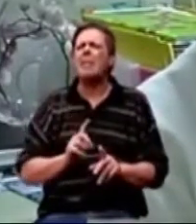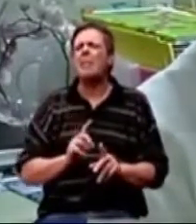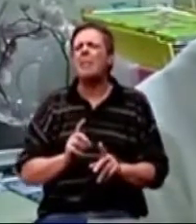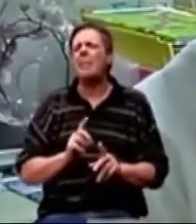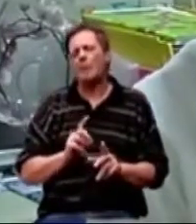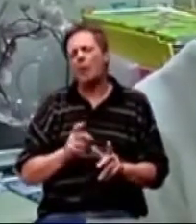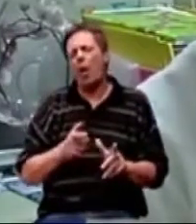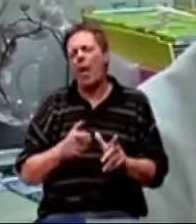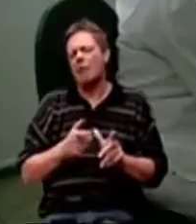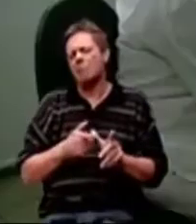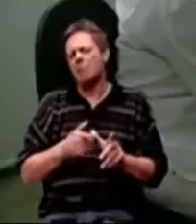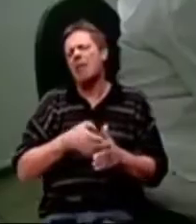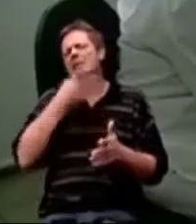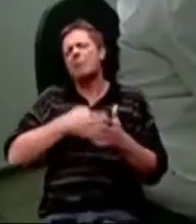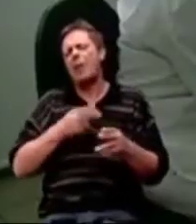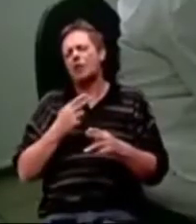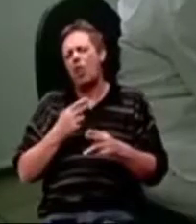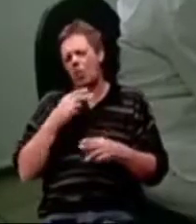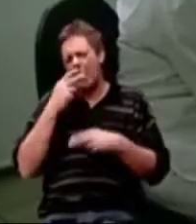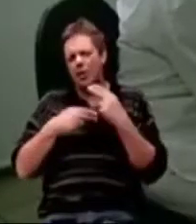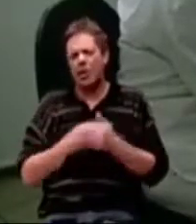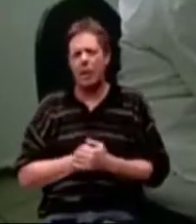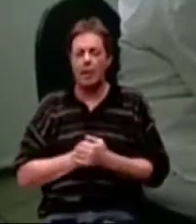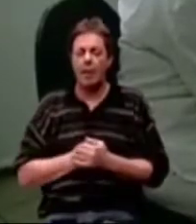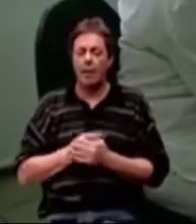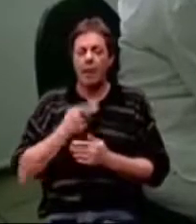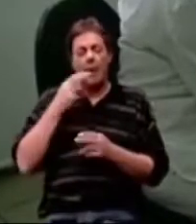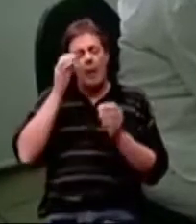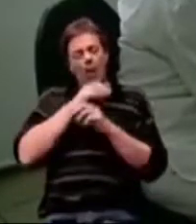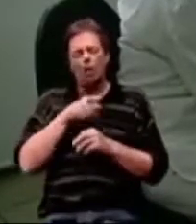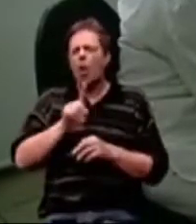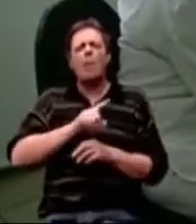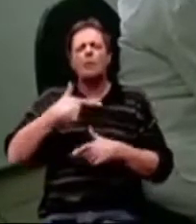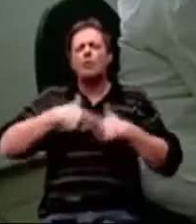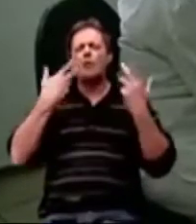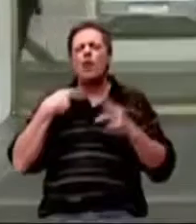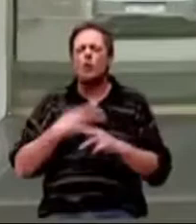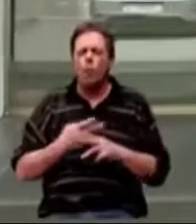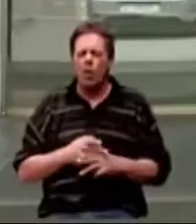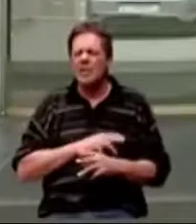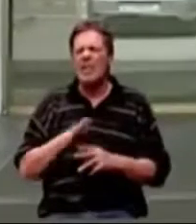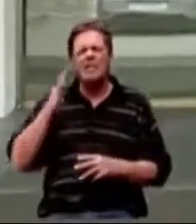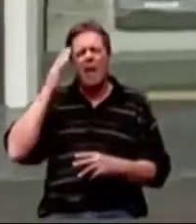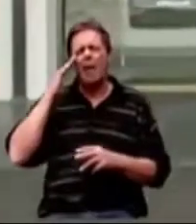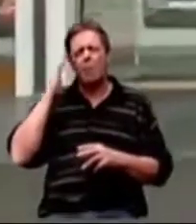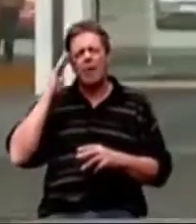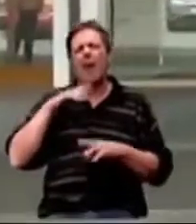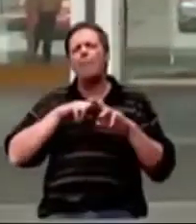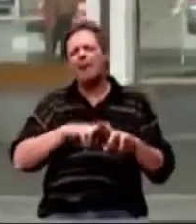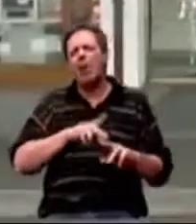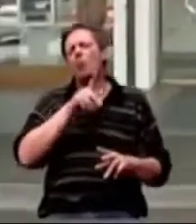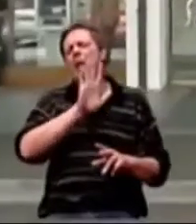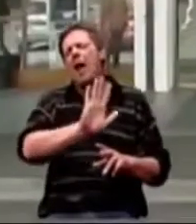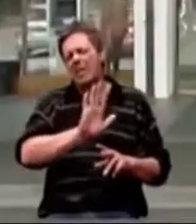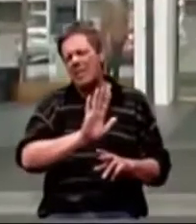biti simptomatsko lječenje. Oboljeli od Alzheimera, nažalost, nisu svjesni da su bolesni i sve brige padaju na njihove skrbnike, najčešće životne